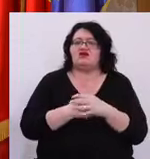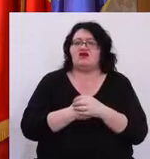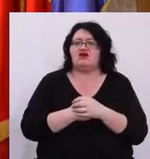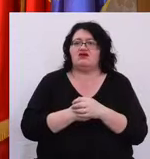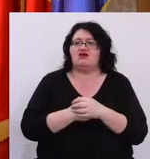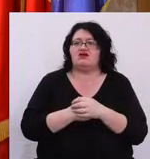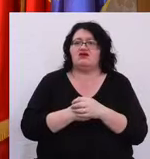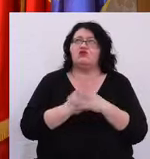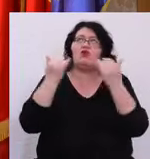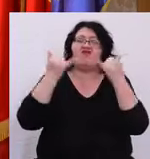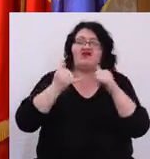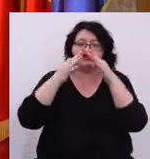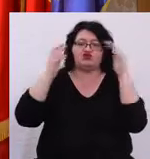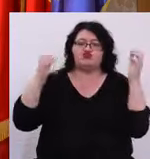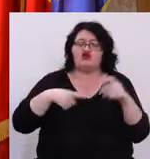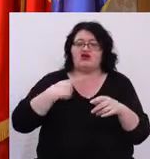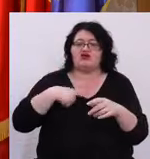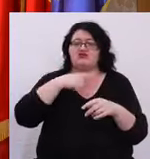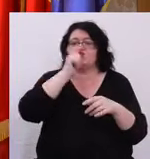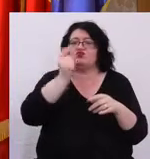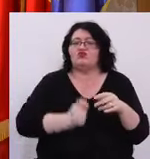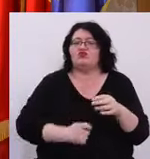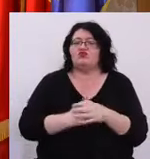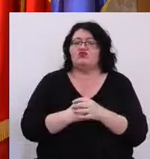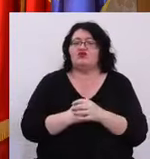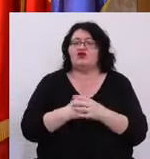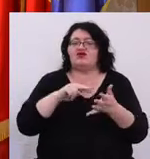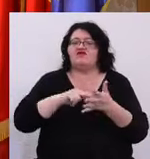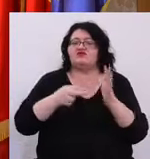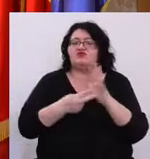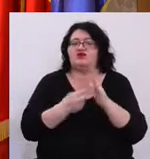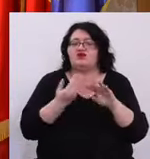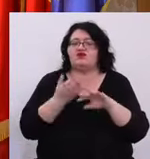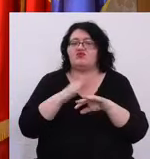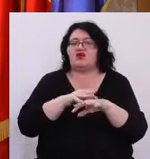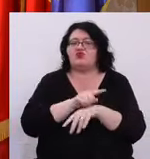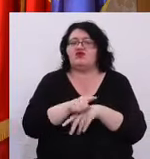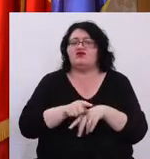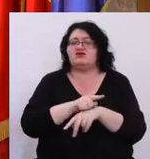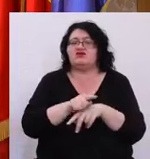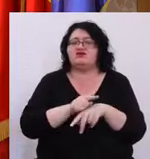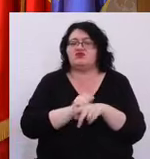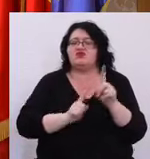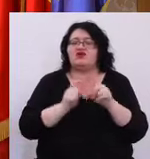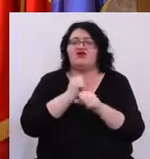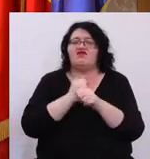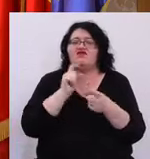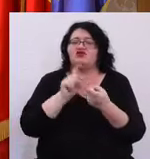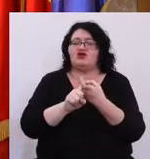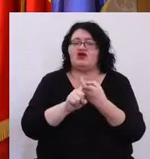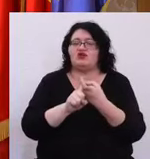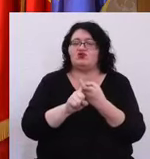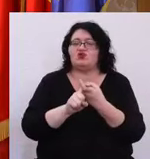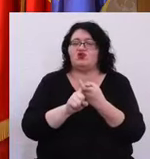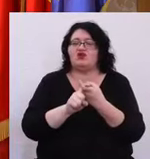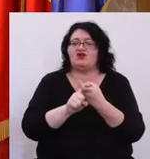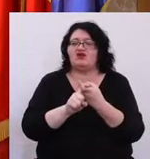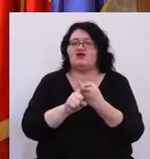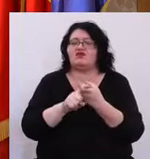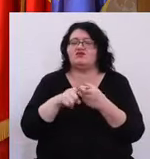nu a căzut din cer Ci este un proiect care a fost în pregătire de mai mult timp Dar face parte totuși din